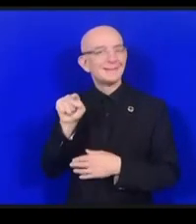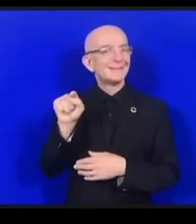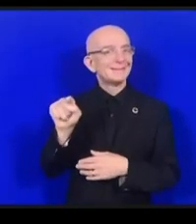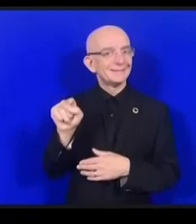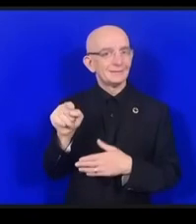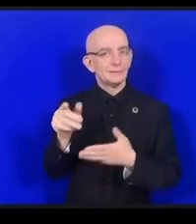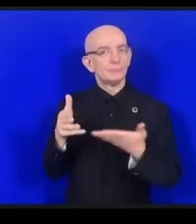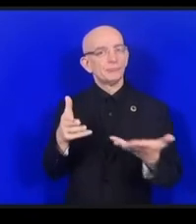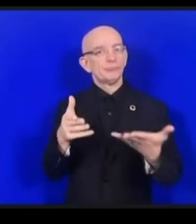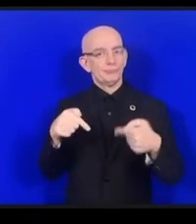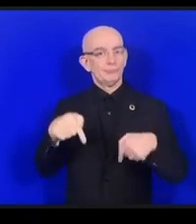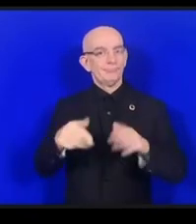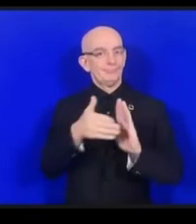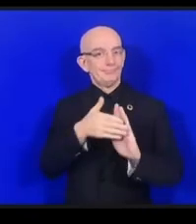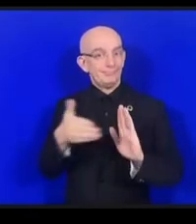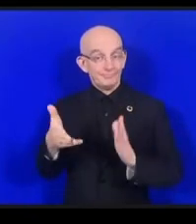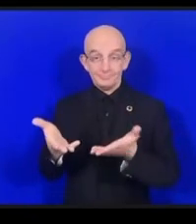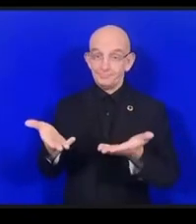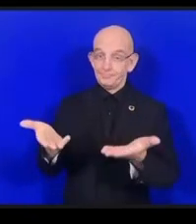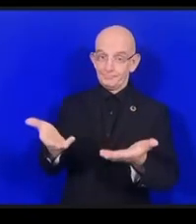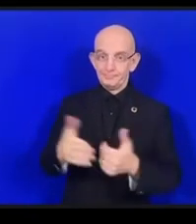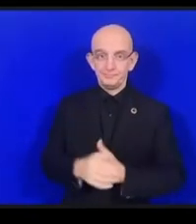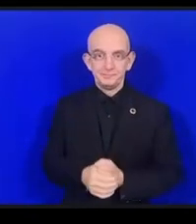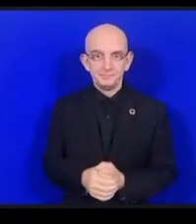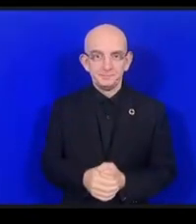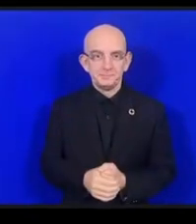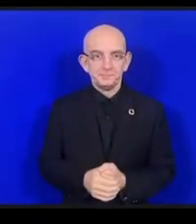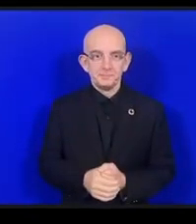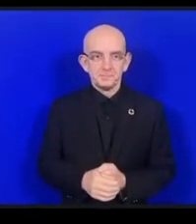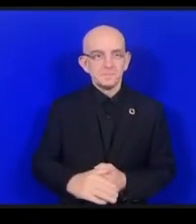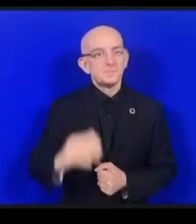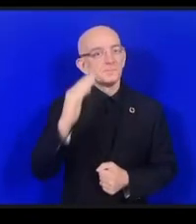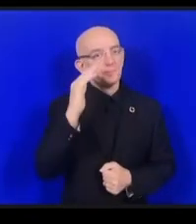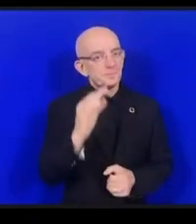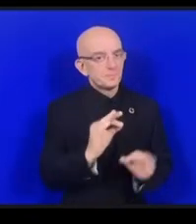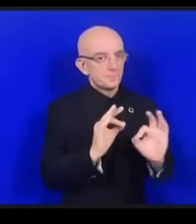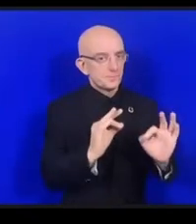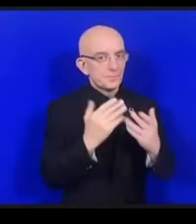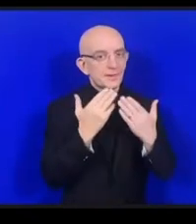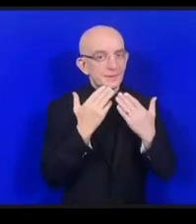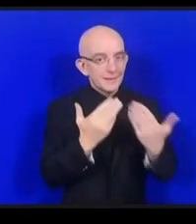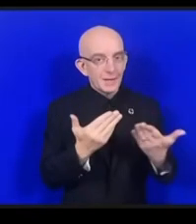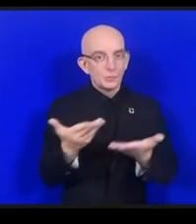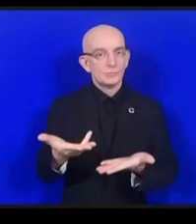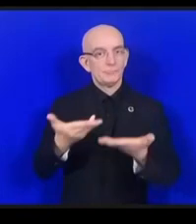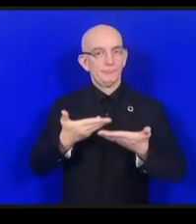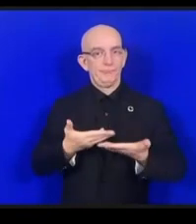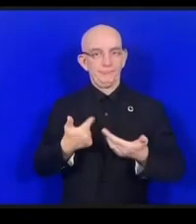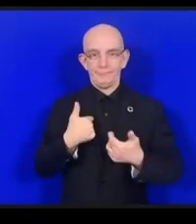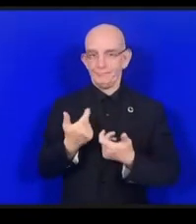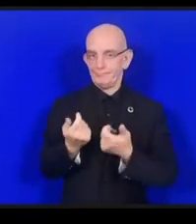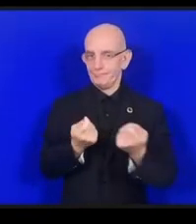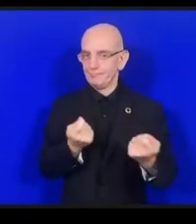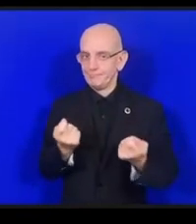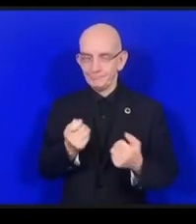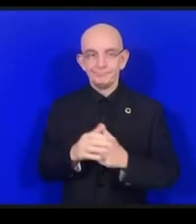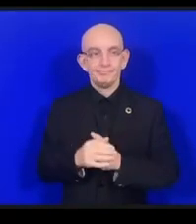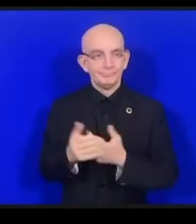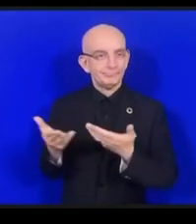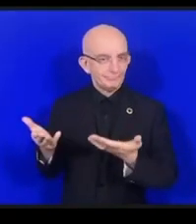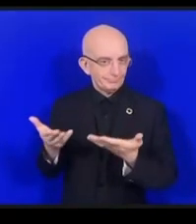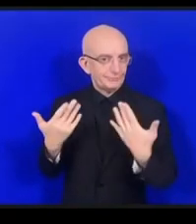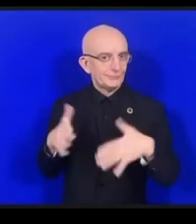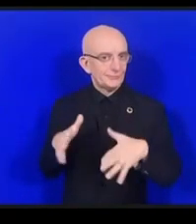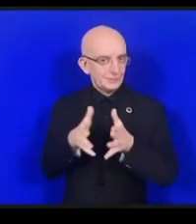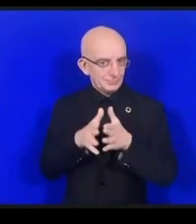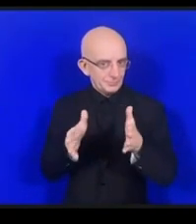マーカスさんがすでにおっしゃった通り今は28のダイナミックコアリーションがもうすでに生まれています共通